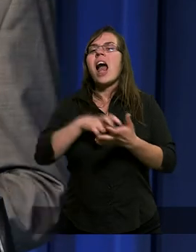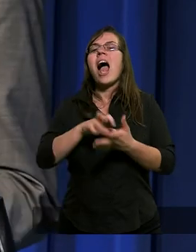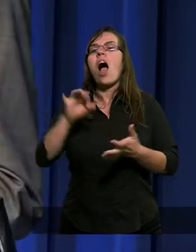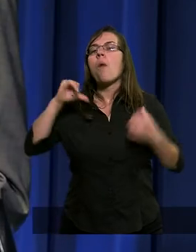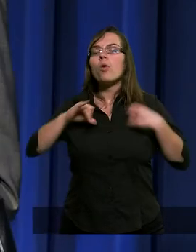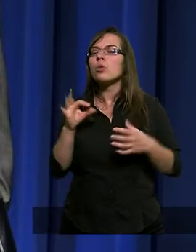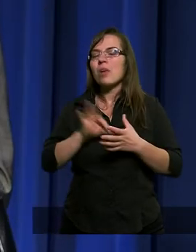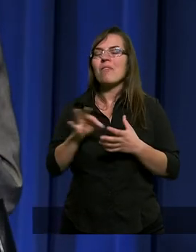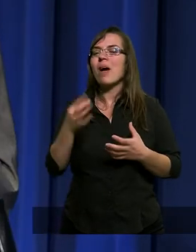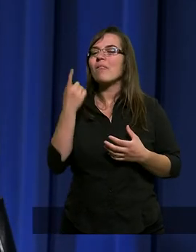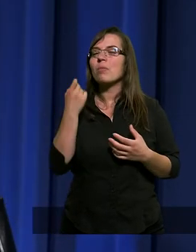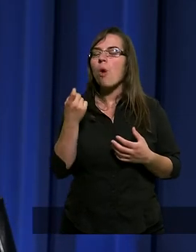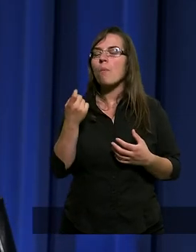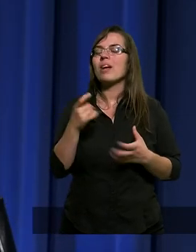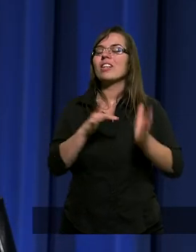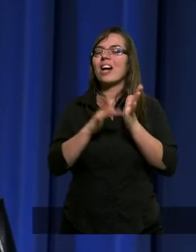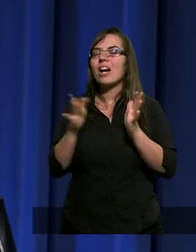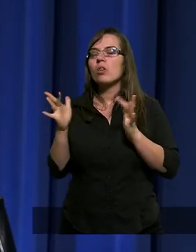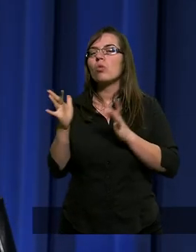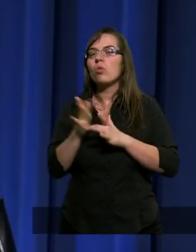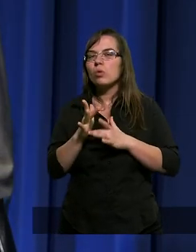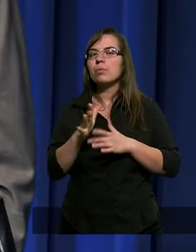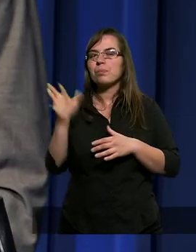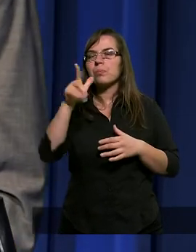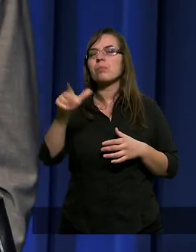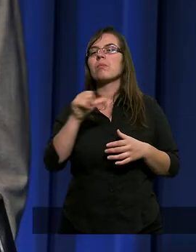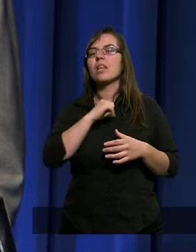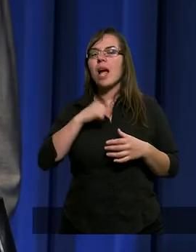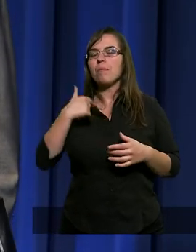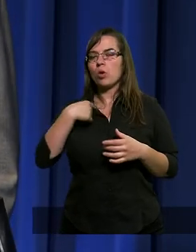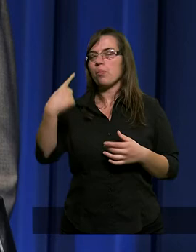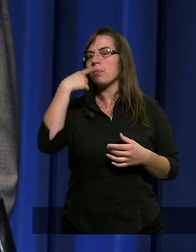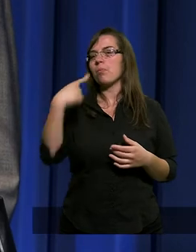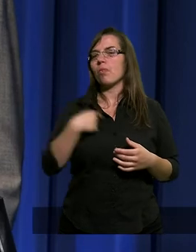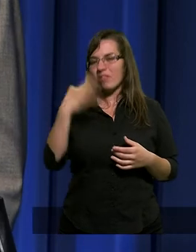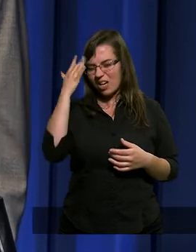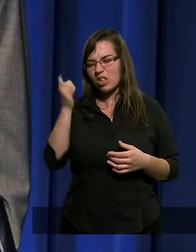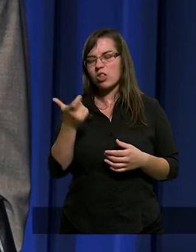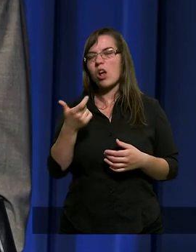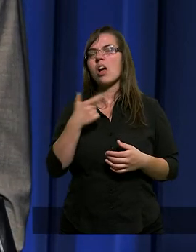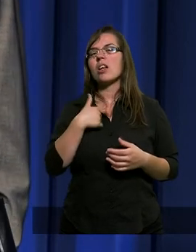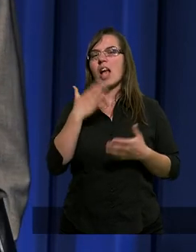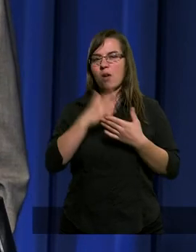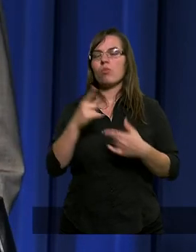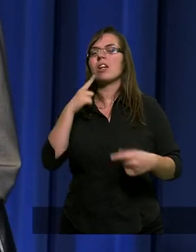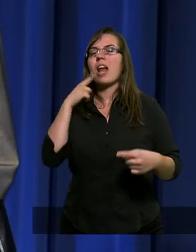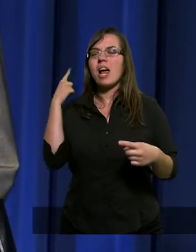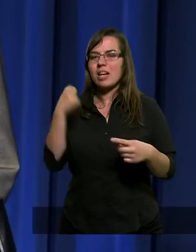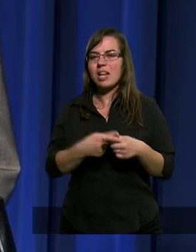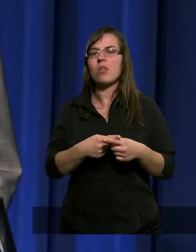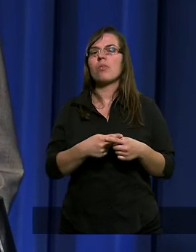siebie, żeby w pewnym momencie Chrystus, Bóg, do mnie nie powiedział, wiesz co, ja już